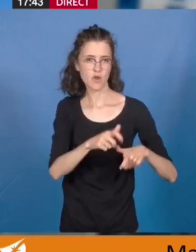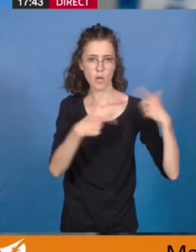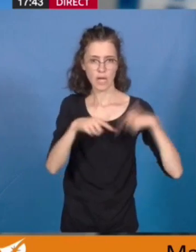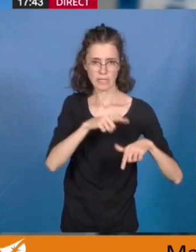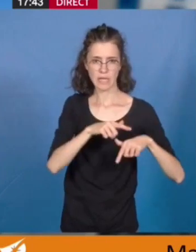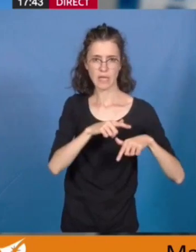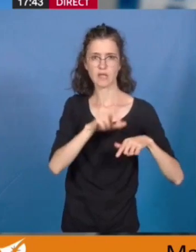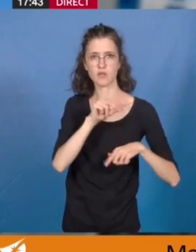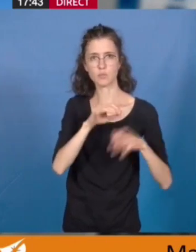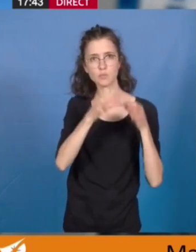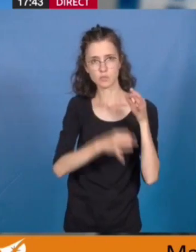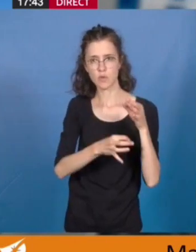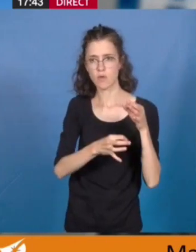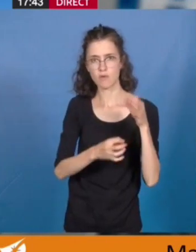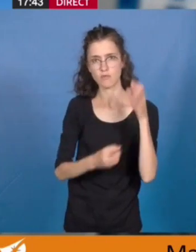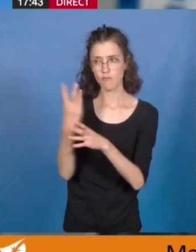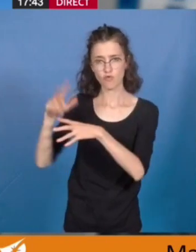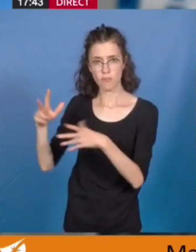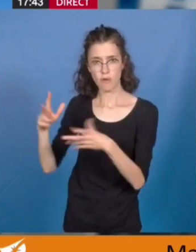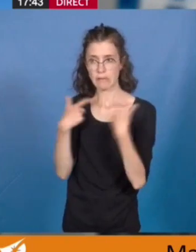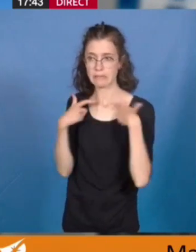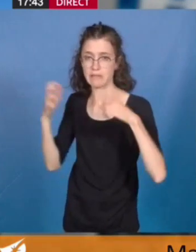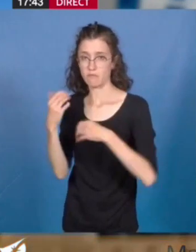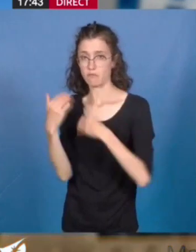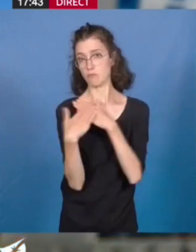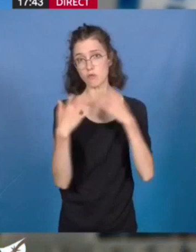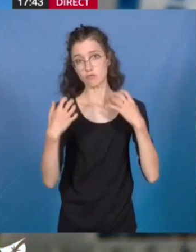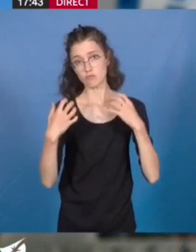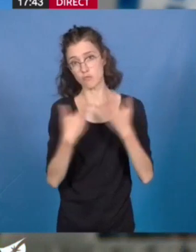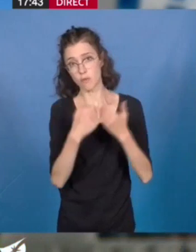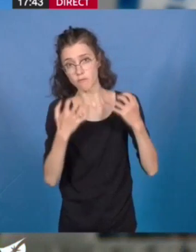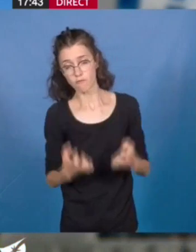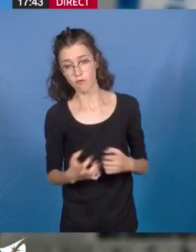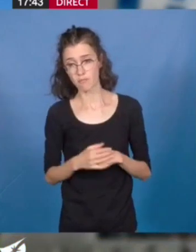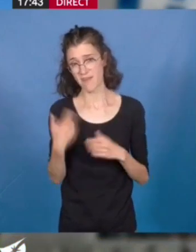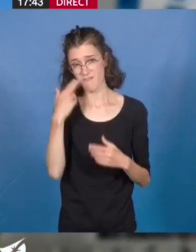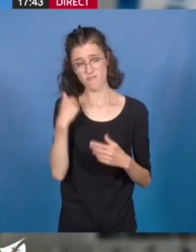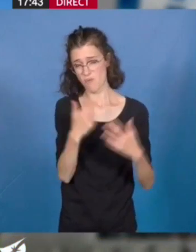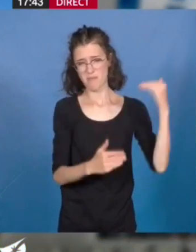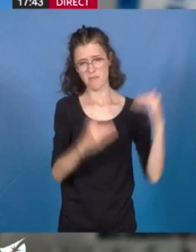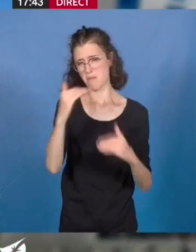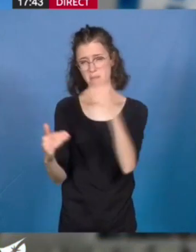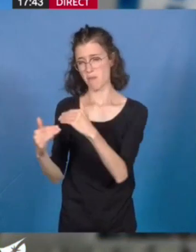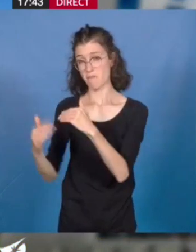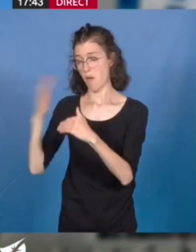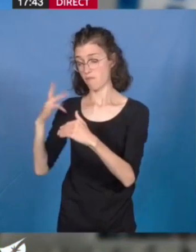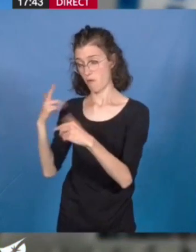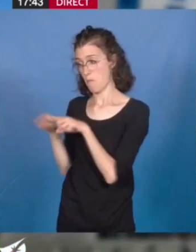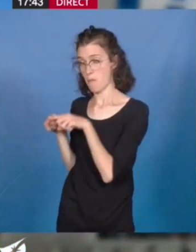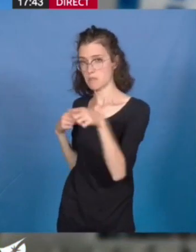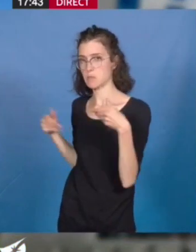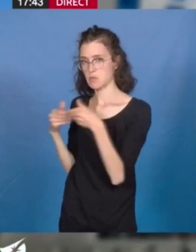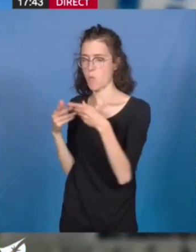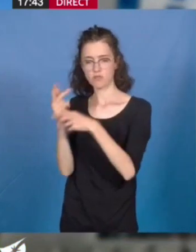pour les classes moyennes qui n'a jamais été aussi faible et inégalitaire socialement montrent, s'il en était besoin, la crise dans